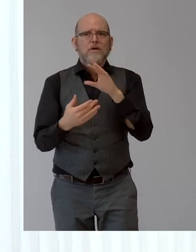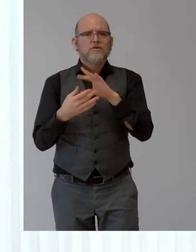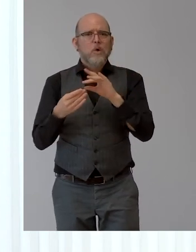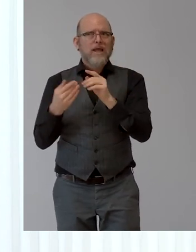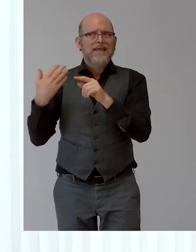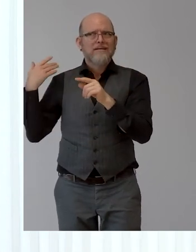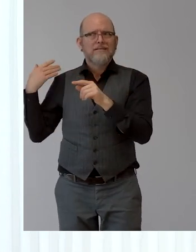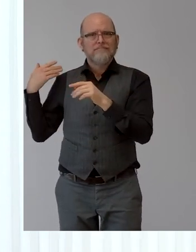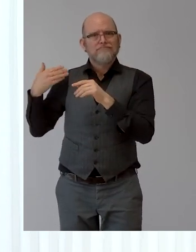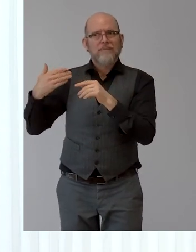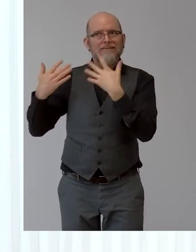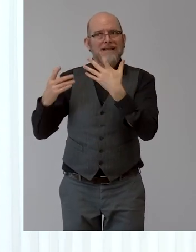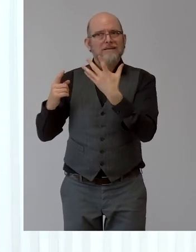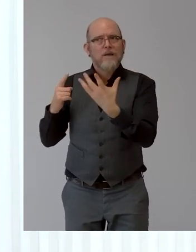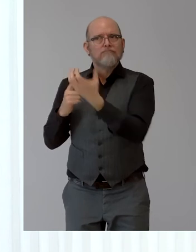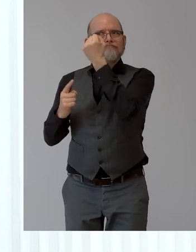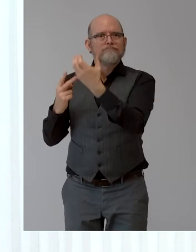also like to share and like to tell?